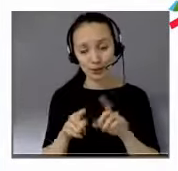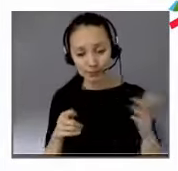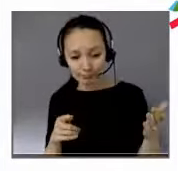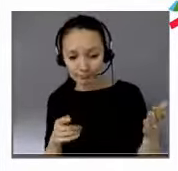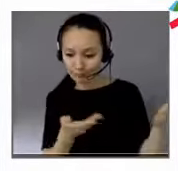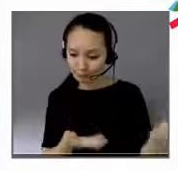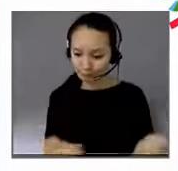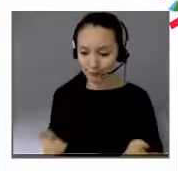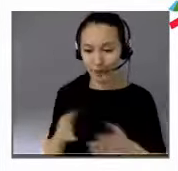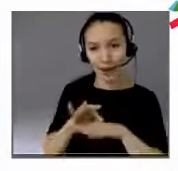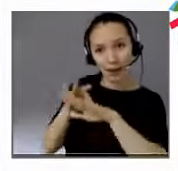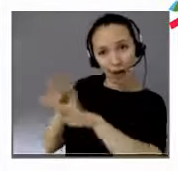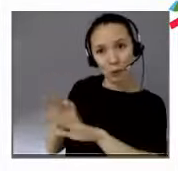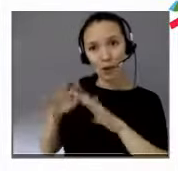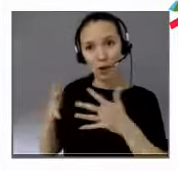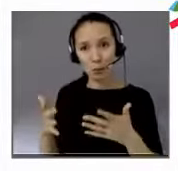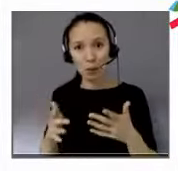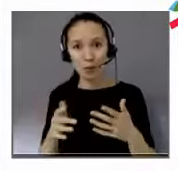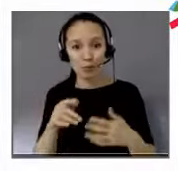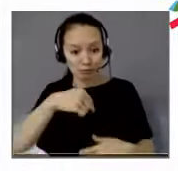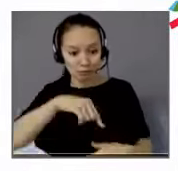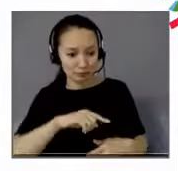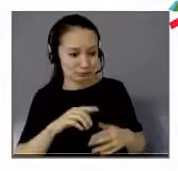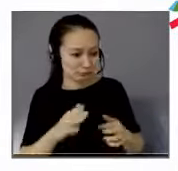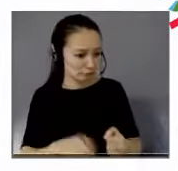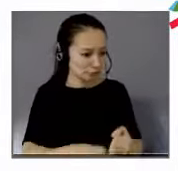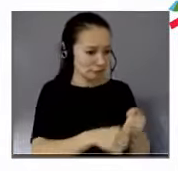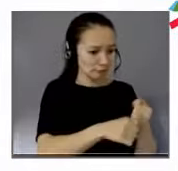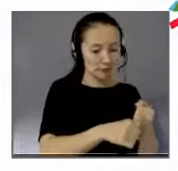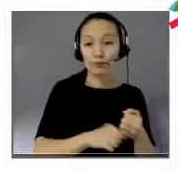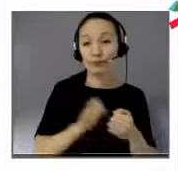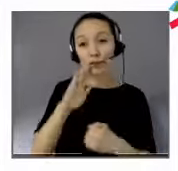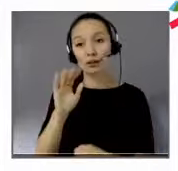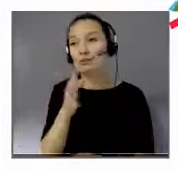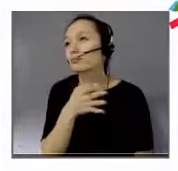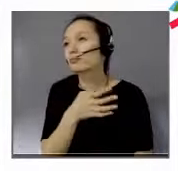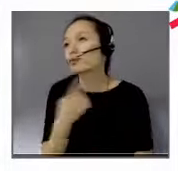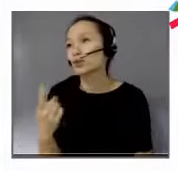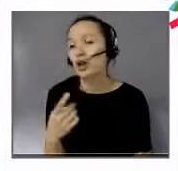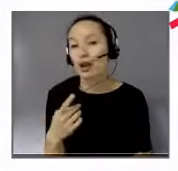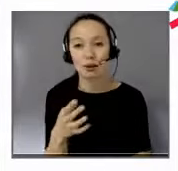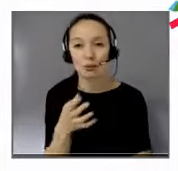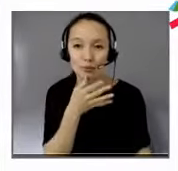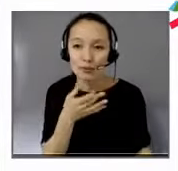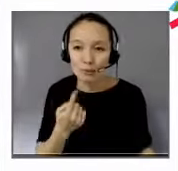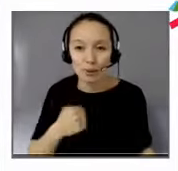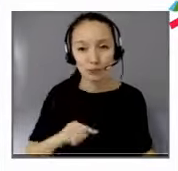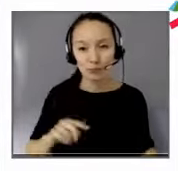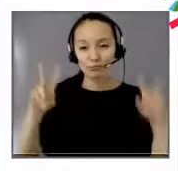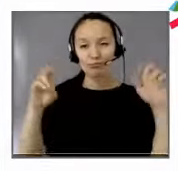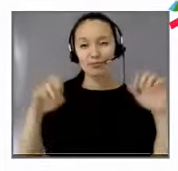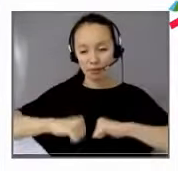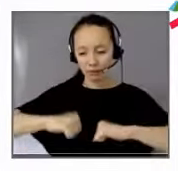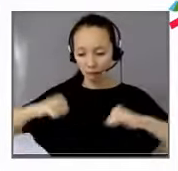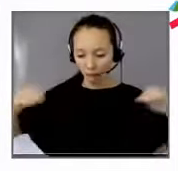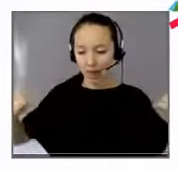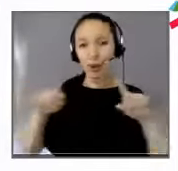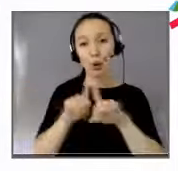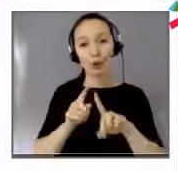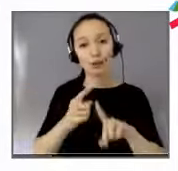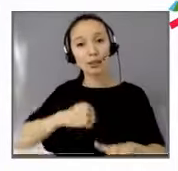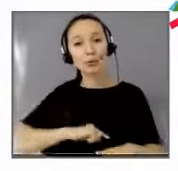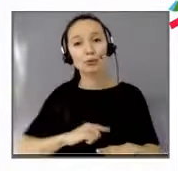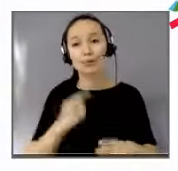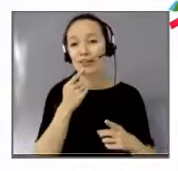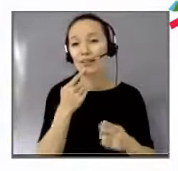On ne peut jamais agir seul, donc l'AGFIP est là, donc on a une boîte à outils, on a pris des mesures exceptionnelles, on a budgeté donc un budget exceptionnel pour accompagner